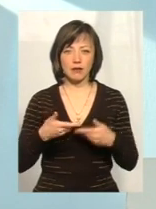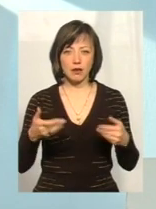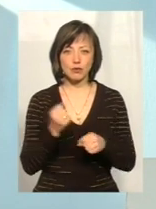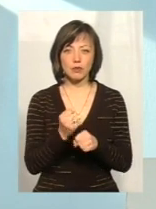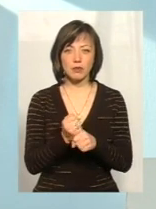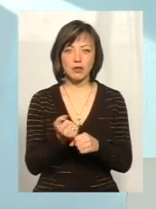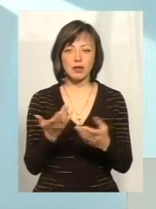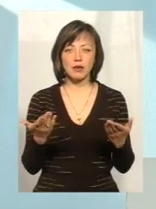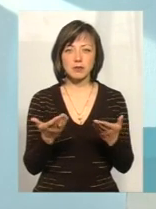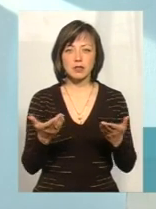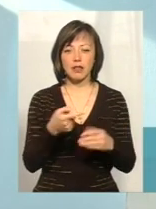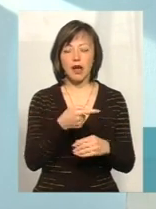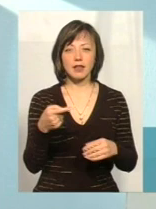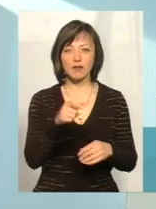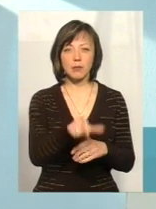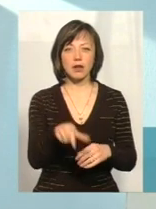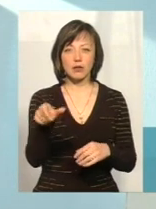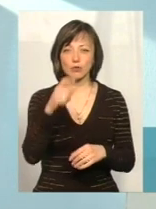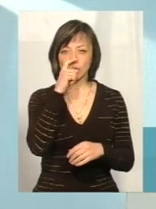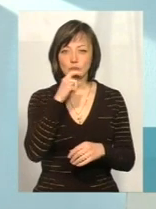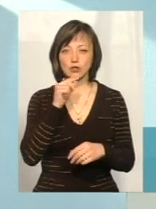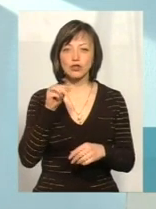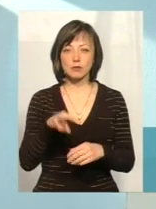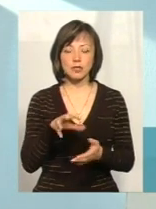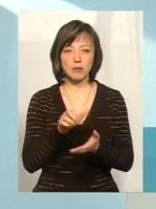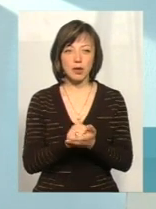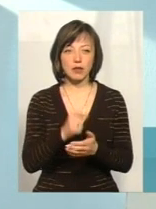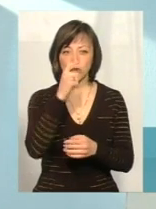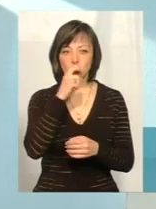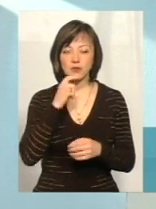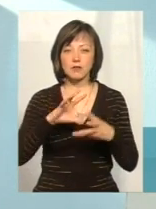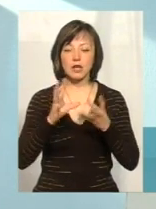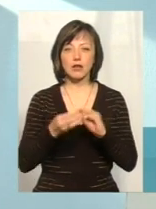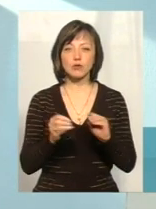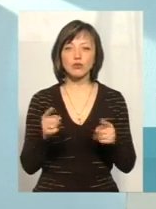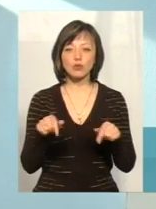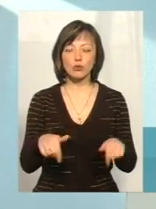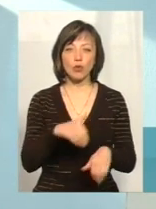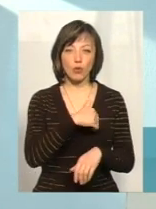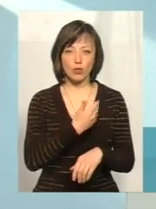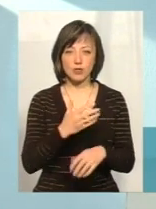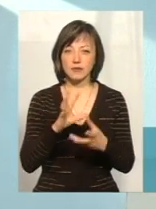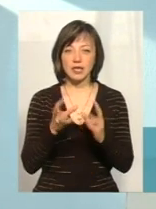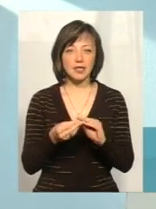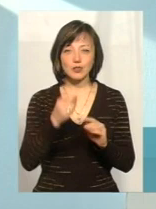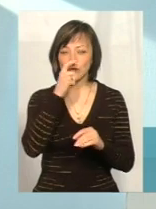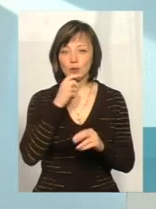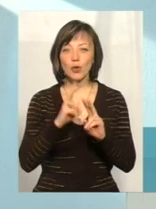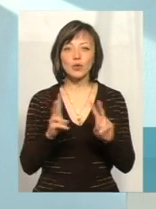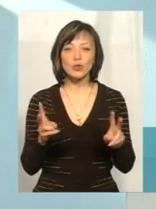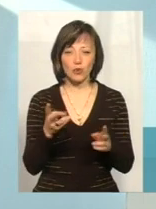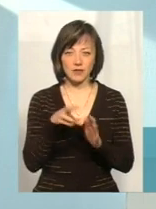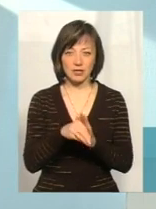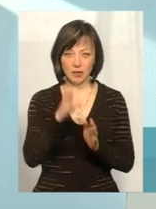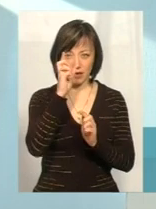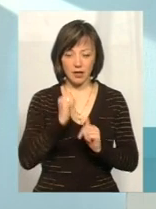такими якимись негативними героями, які не зрозуміли, чим займаються, і не зрозуміли, чого тут хочуть, і взагалі не зрозуміли, хто в цій